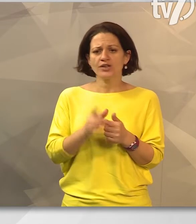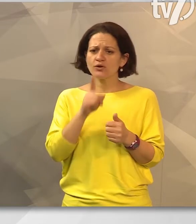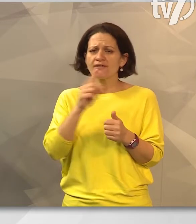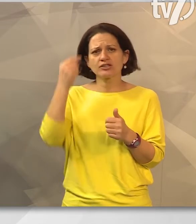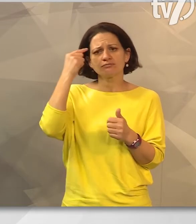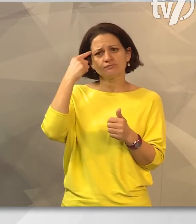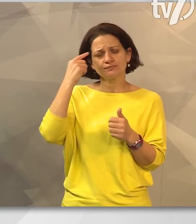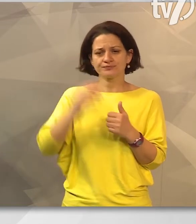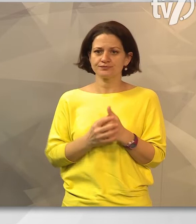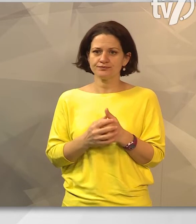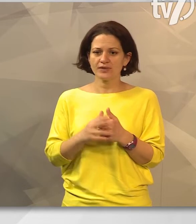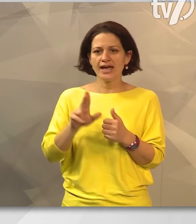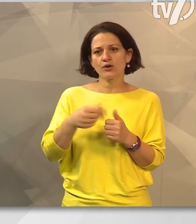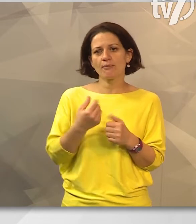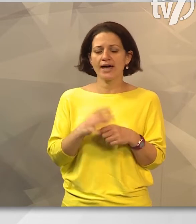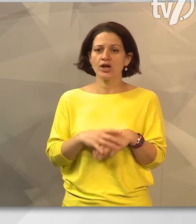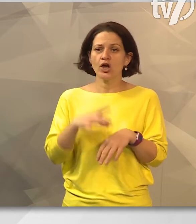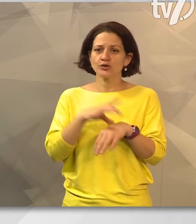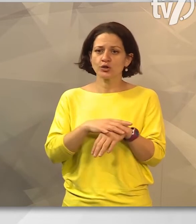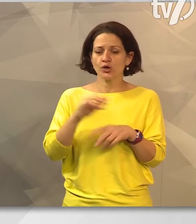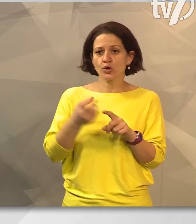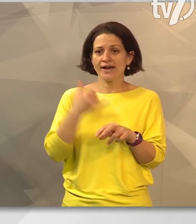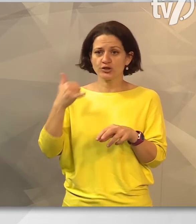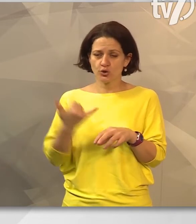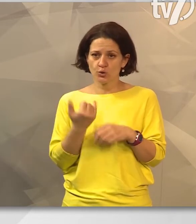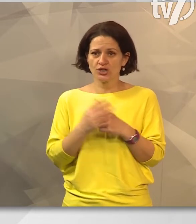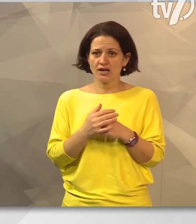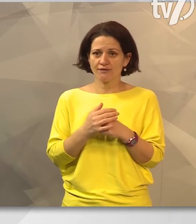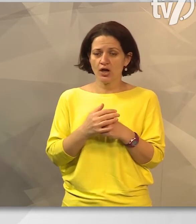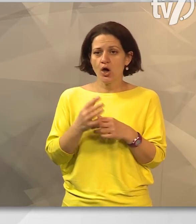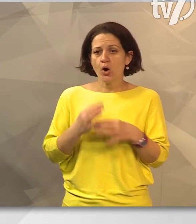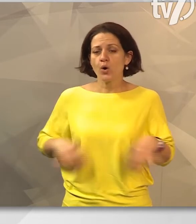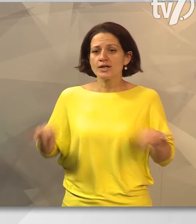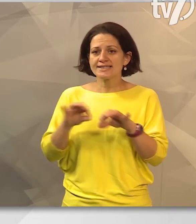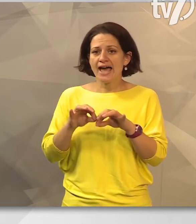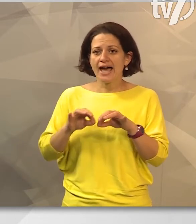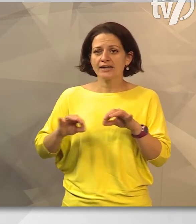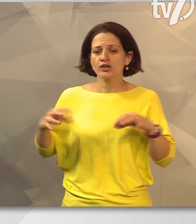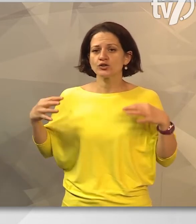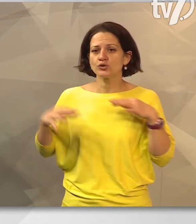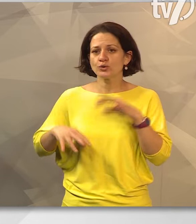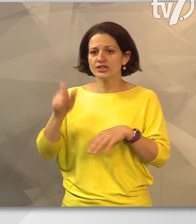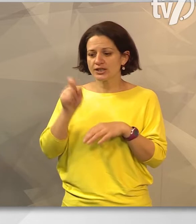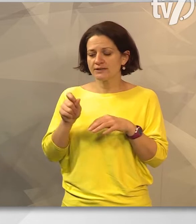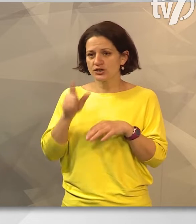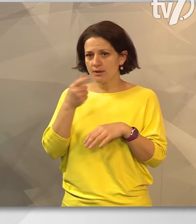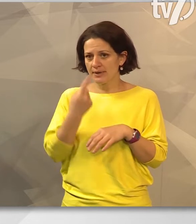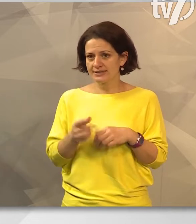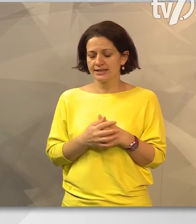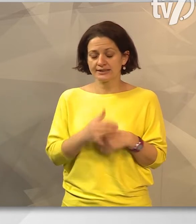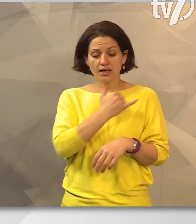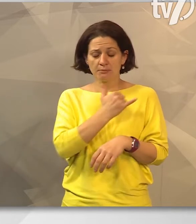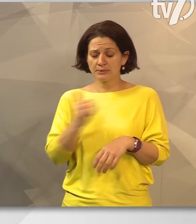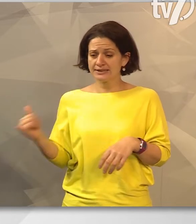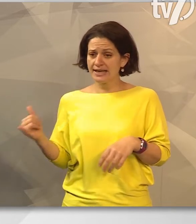keveseknek jutott eszébe. Erről már dr. Kovács József, a térség országgyűlési képviselője beszélt. Hát ez